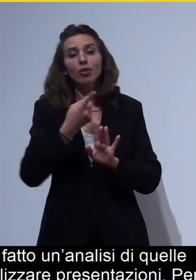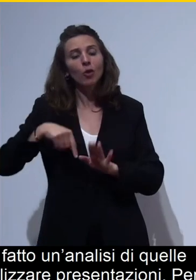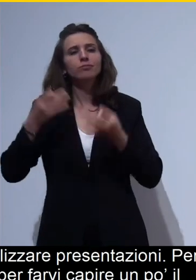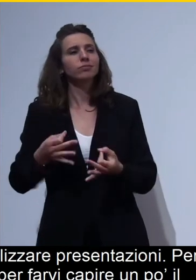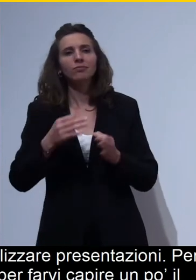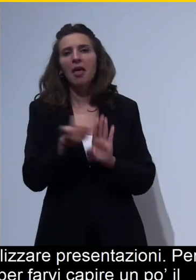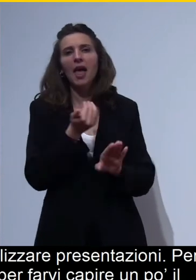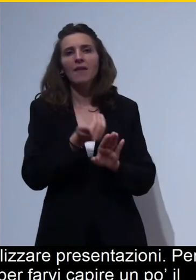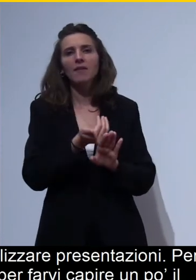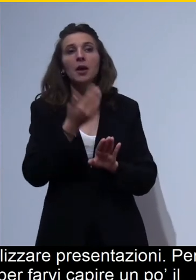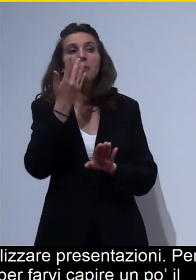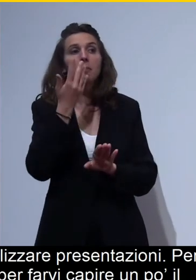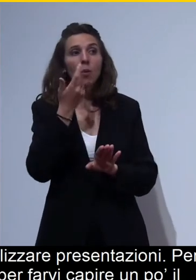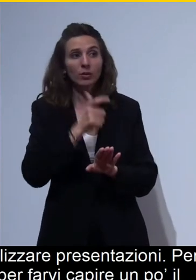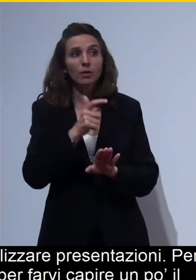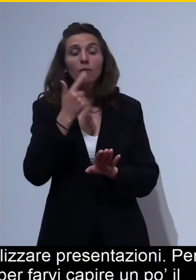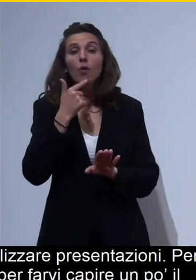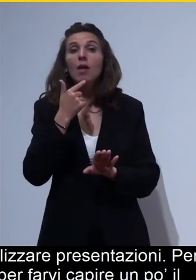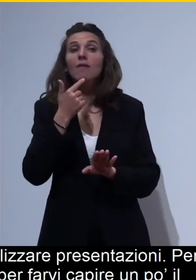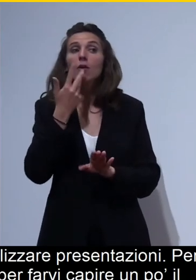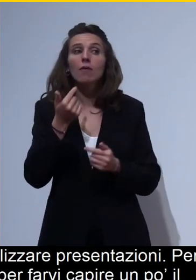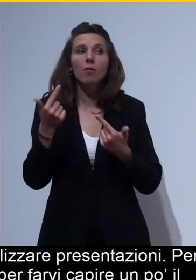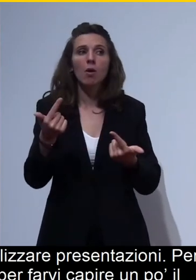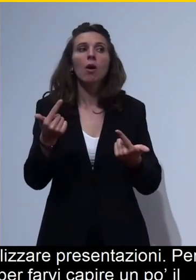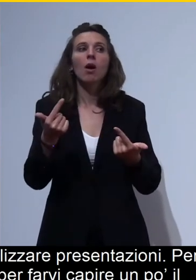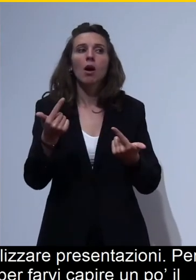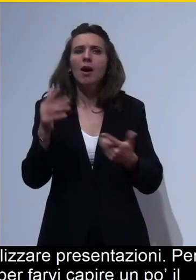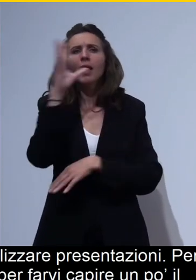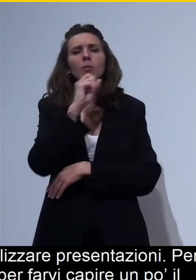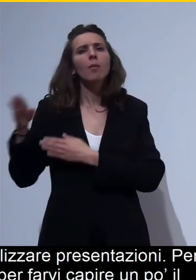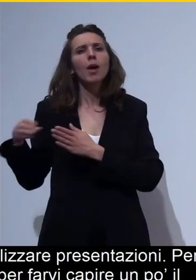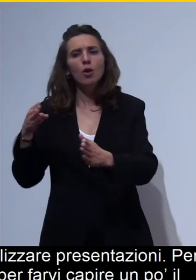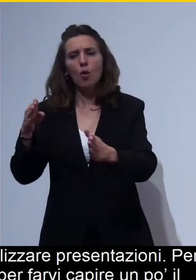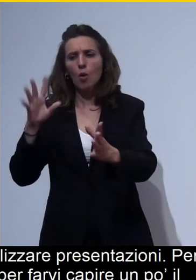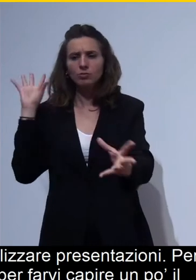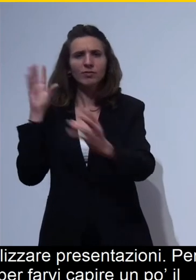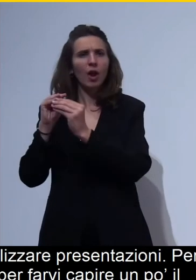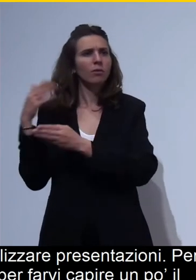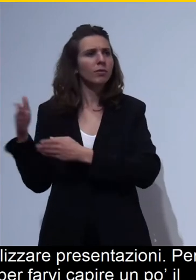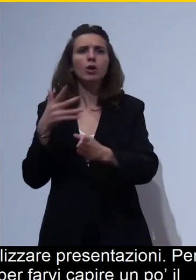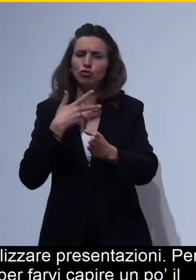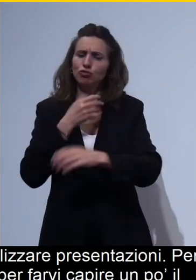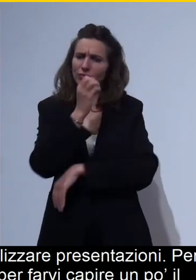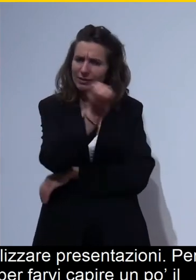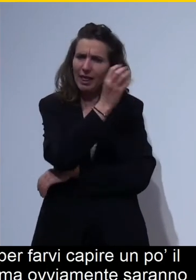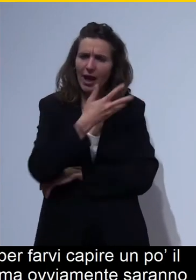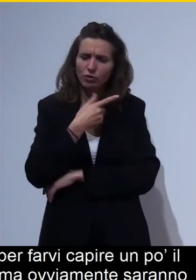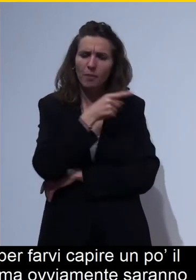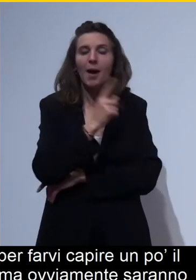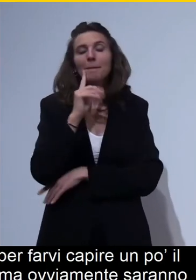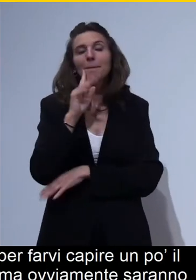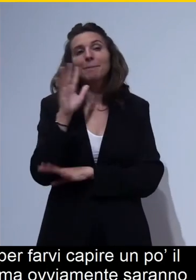che abbiamo fatto. Ci saranno delle slide, ma ovviamente saranno slide di esempio